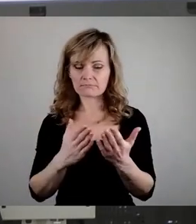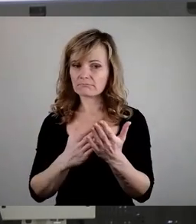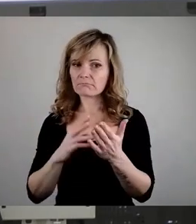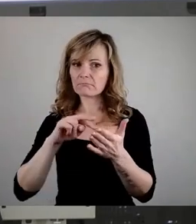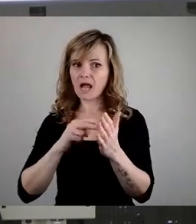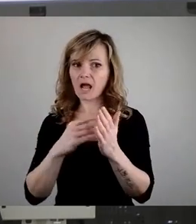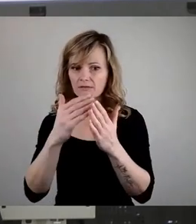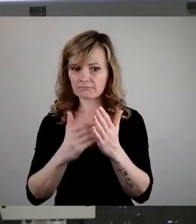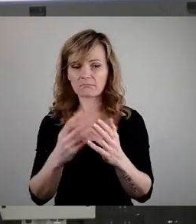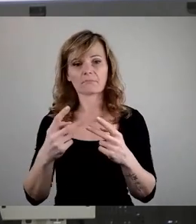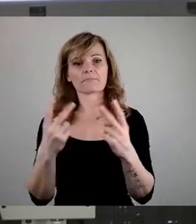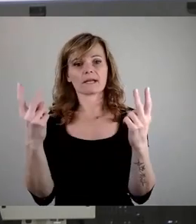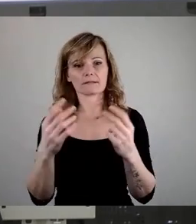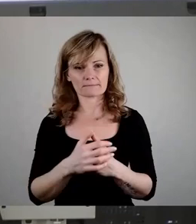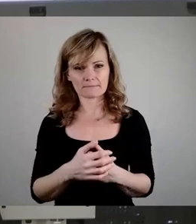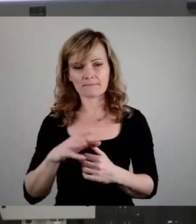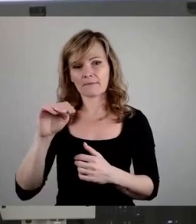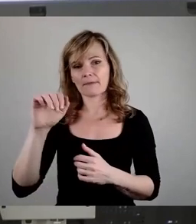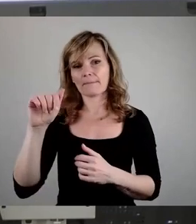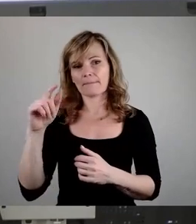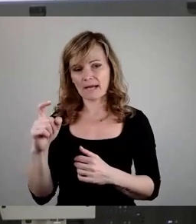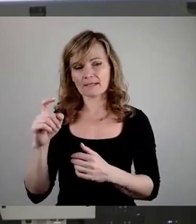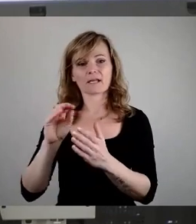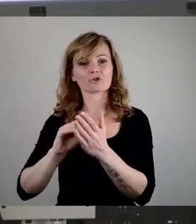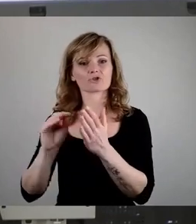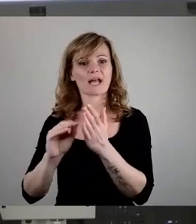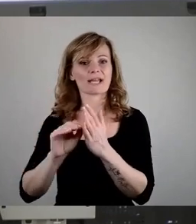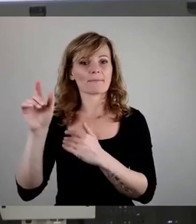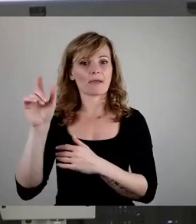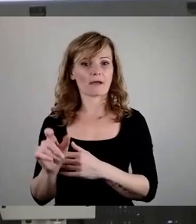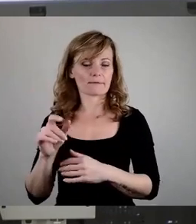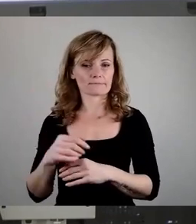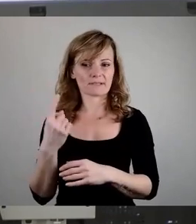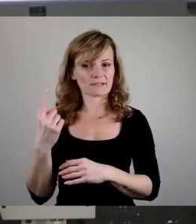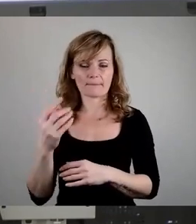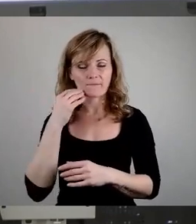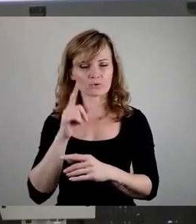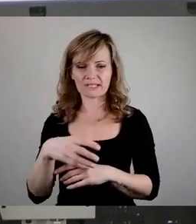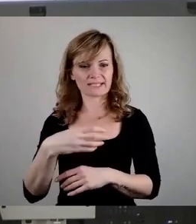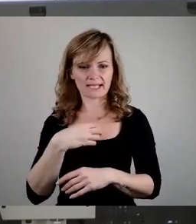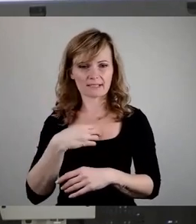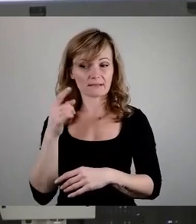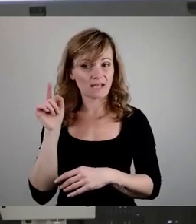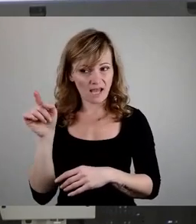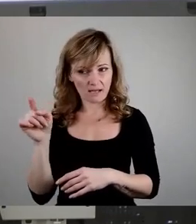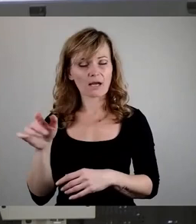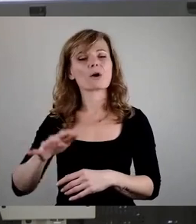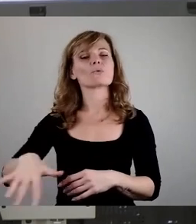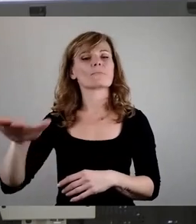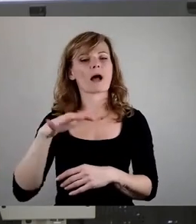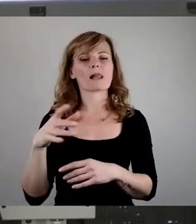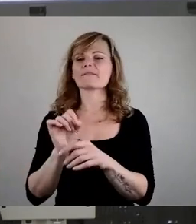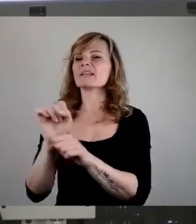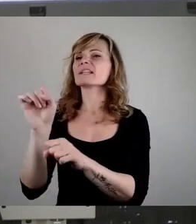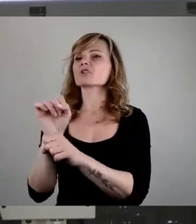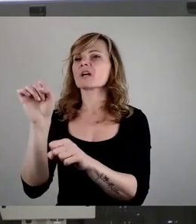Führung von Max Schreiber, nicht in Dresden natürlich wohnhaft, der hier überall den Widerstand, wo Einrichtungen entwickelt